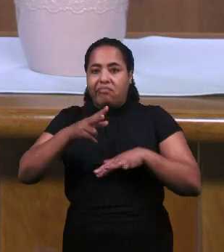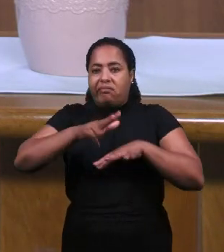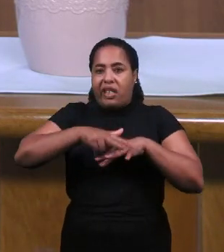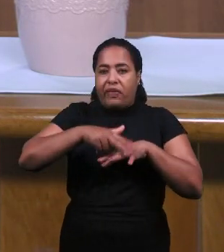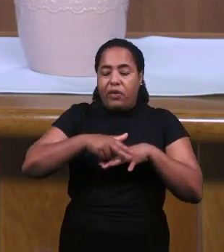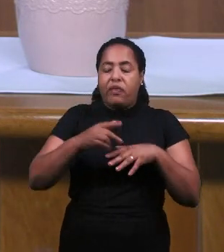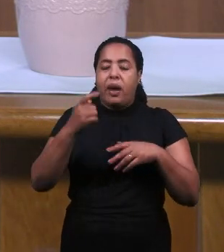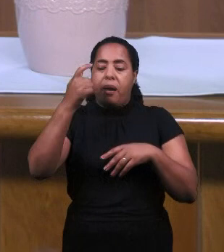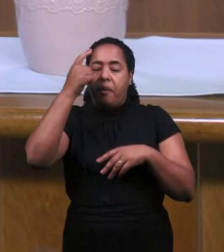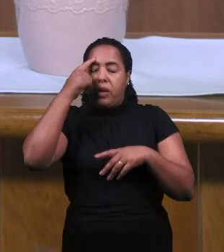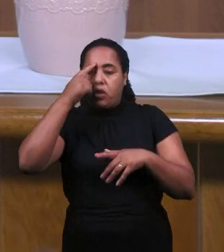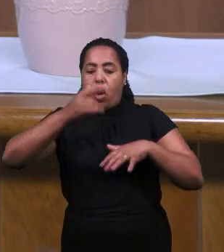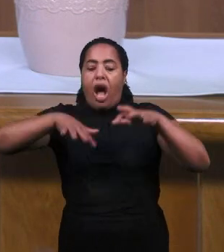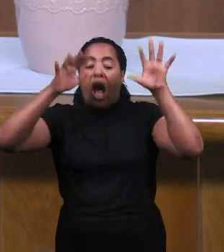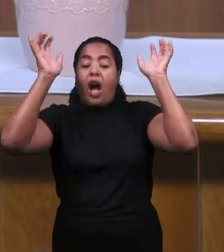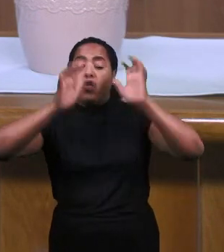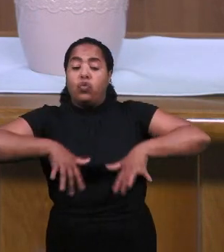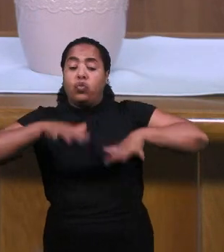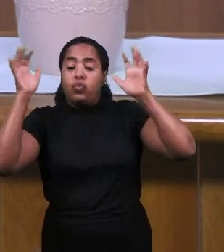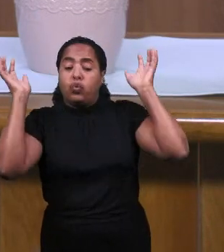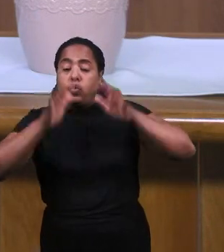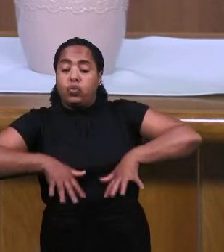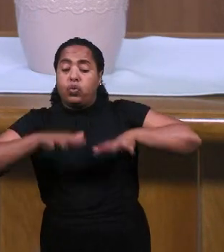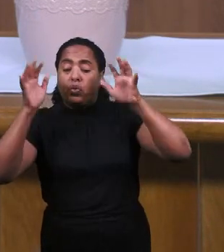И масла В